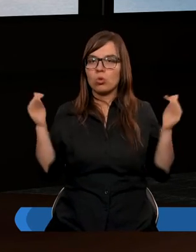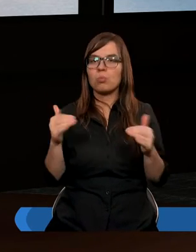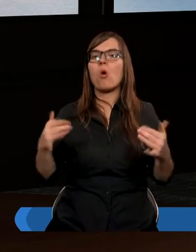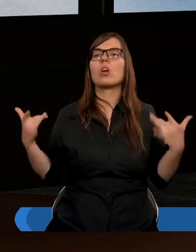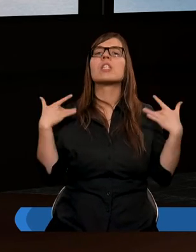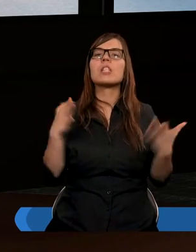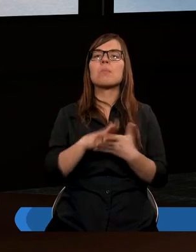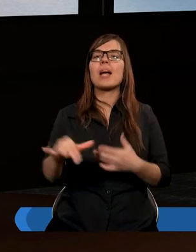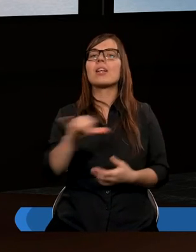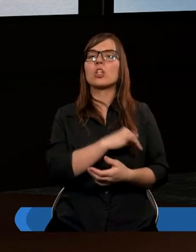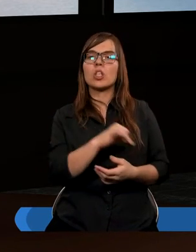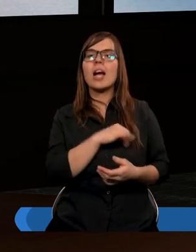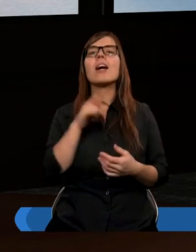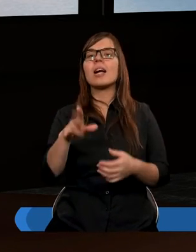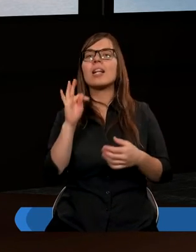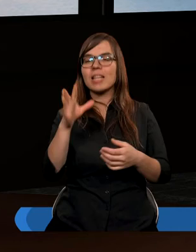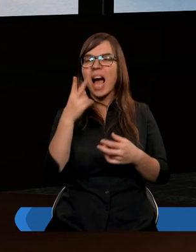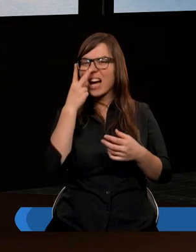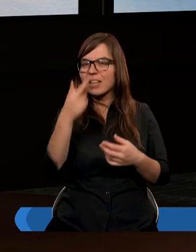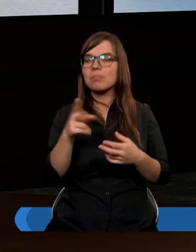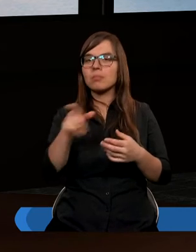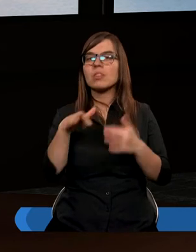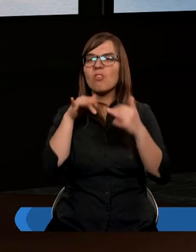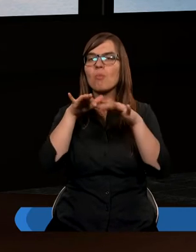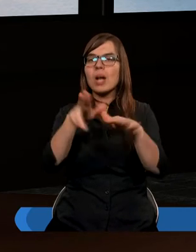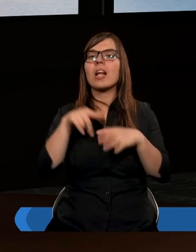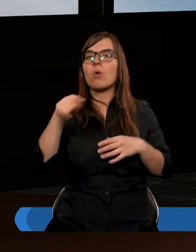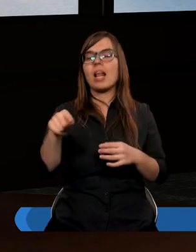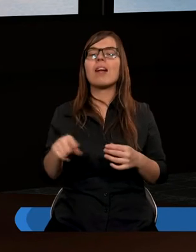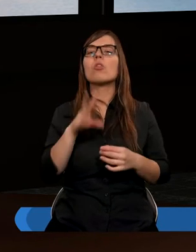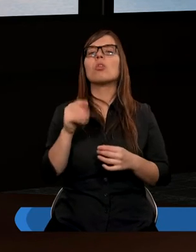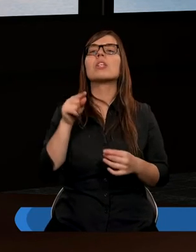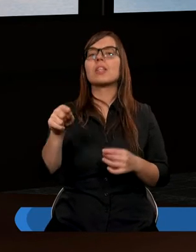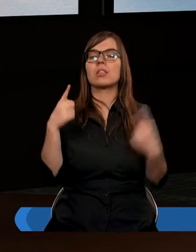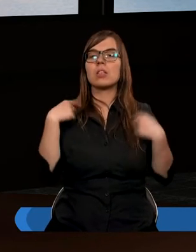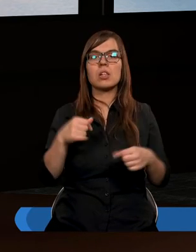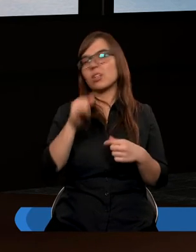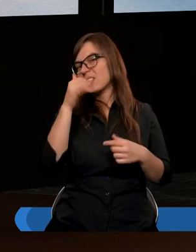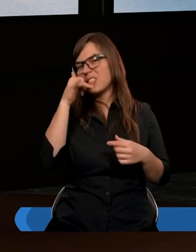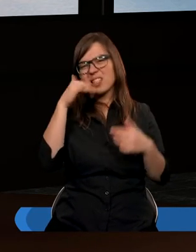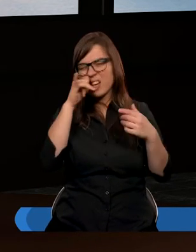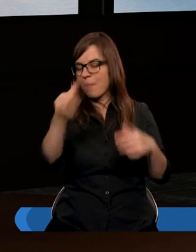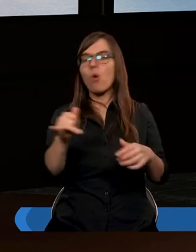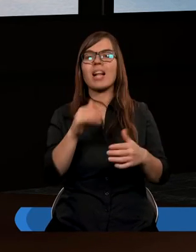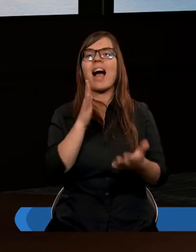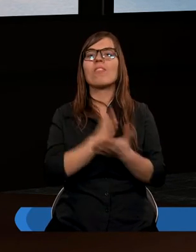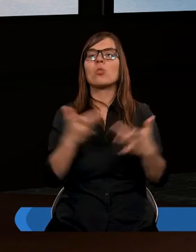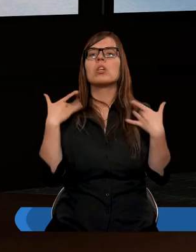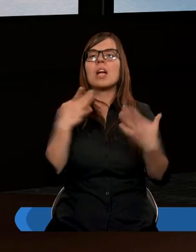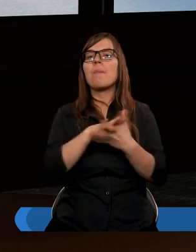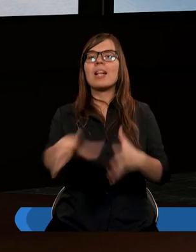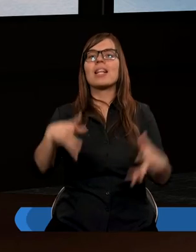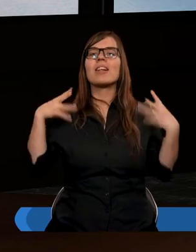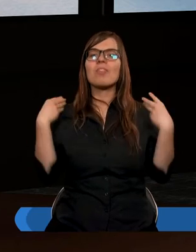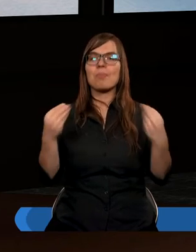żyć bez grzechu. I to tak na nią wpłynęło, że ona już nie umiała żyć bez tej